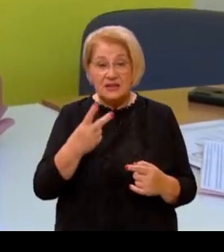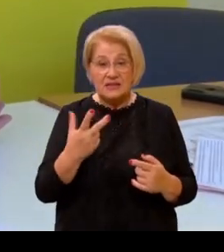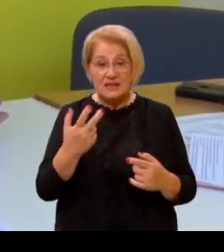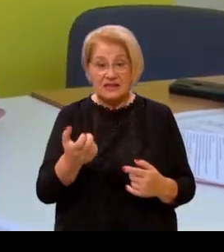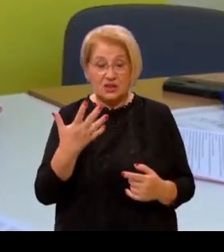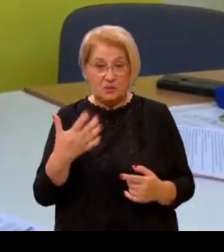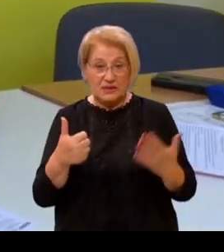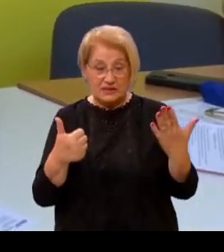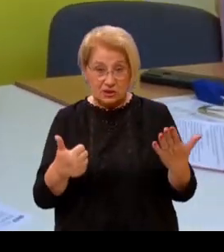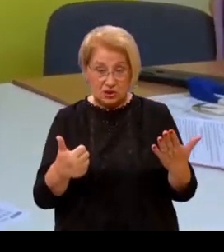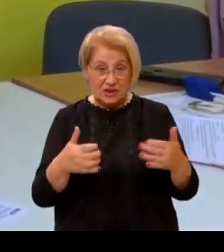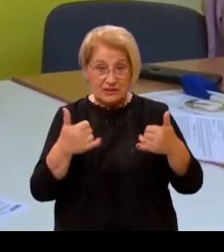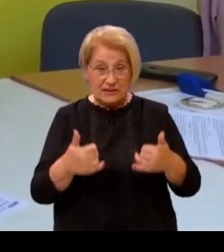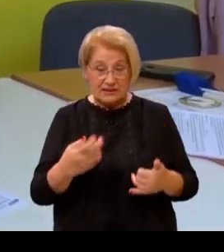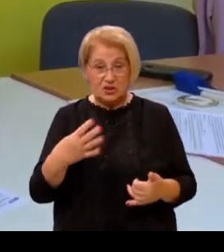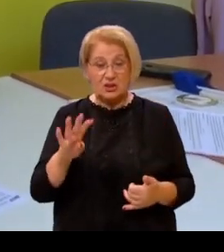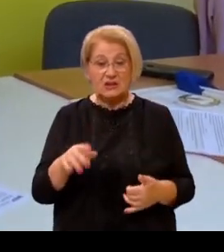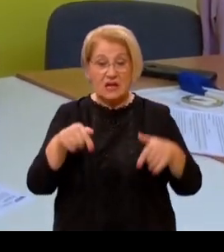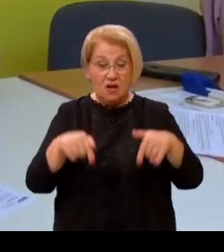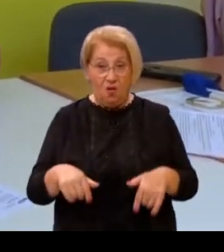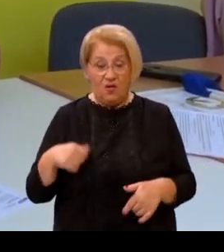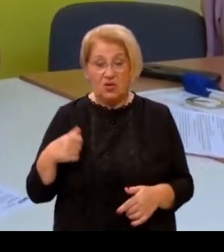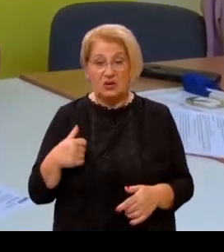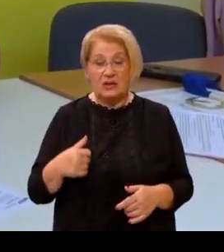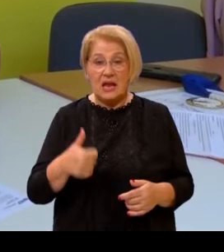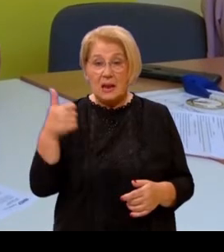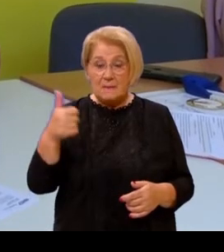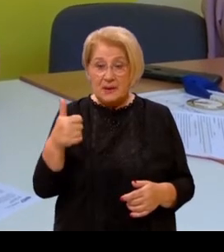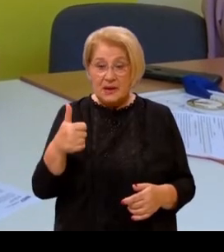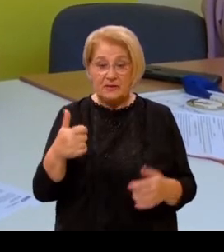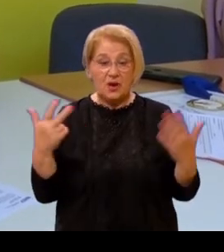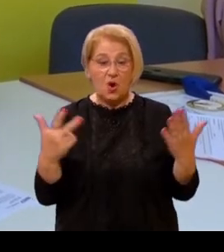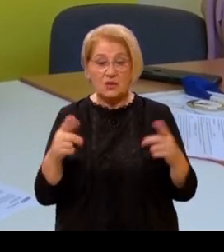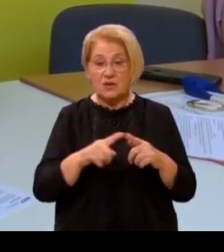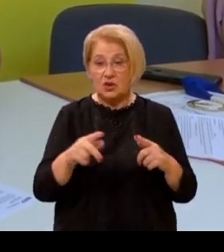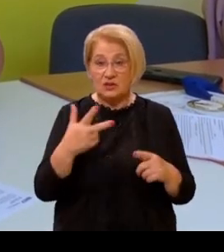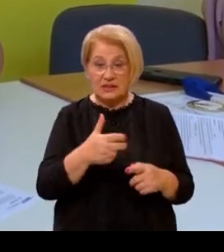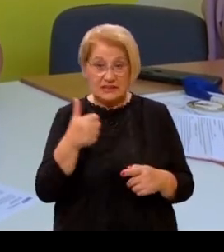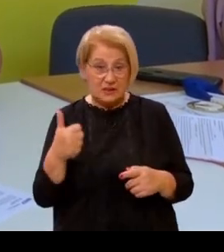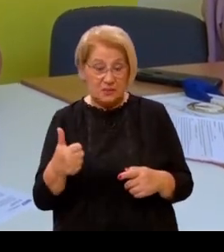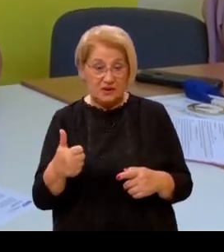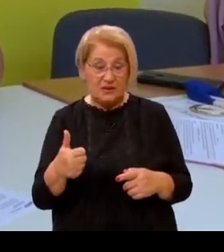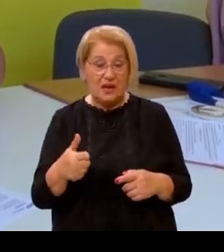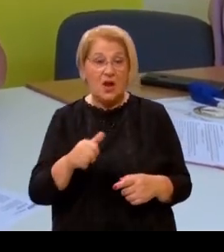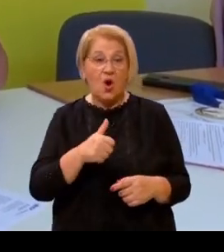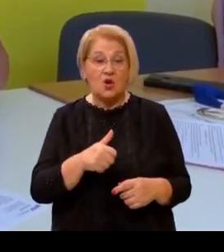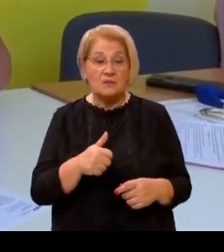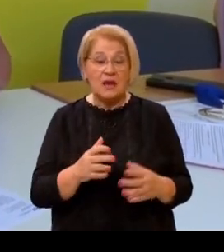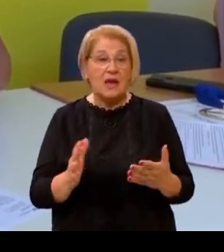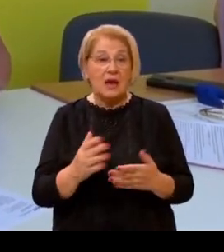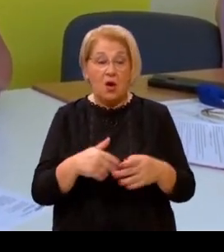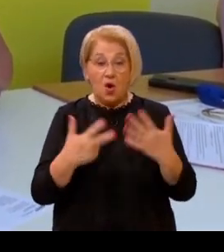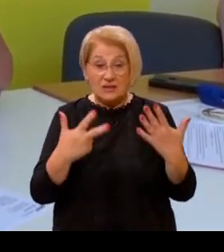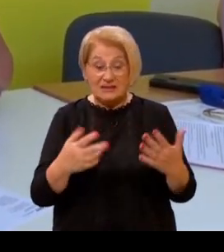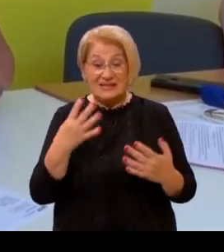356,14. Ove godine, prvi osmi do tri s prvi osmi 2022. količina je